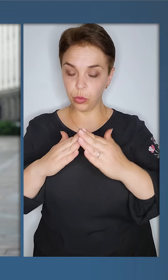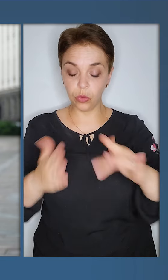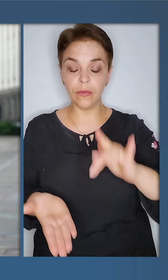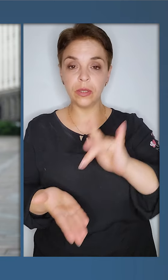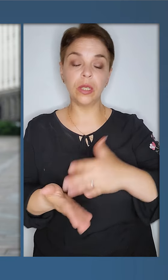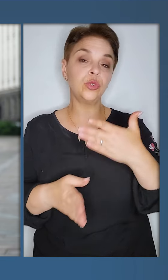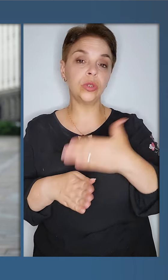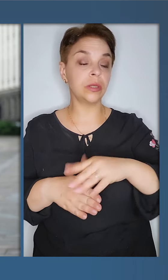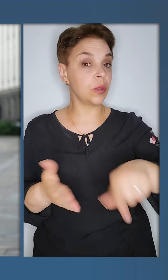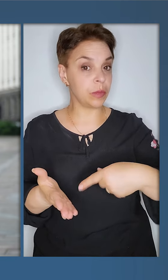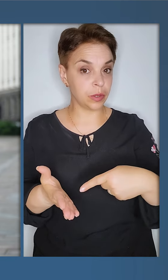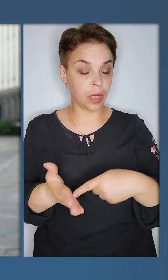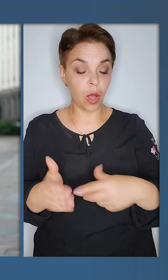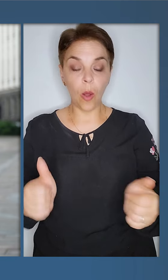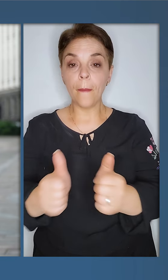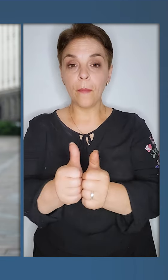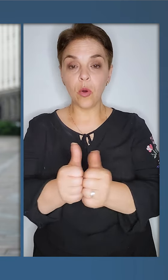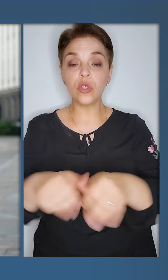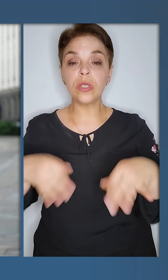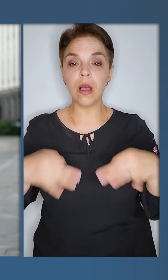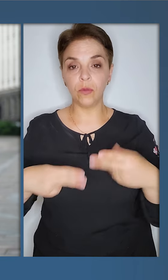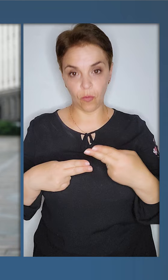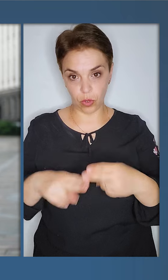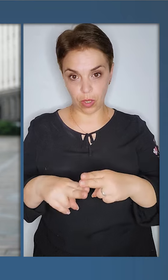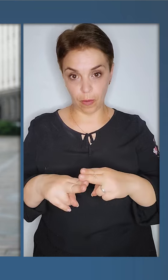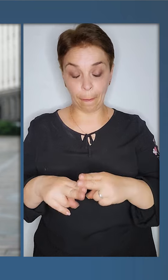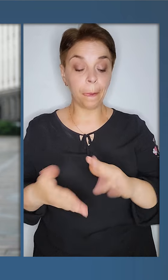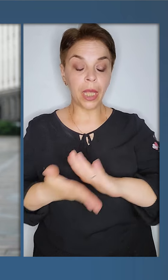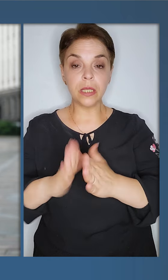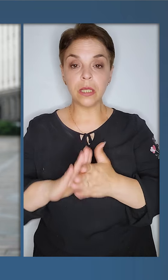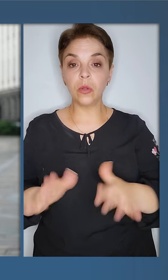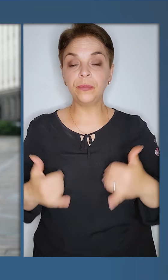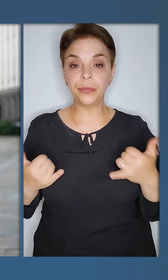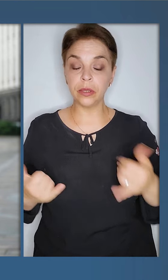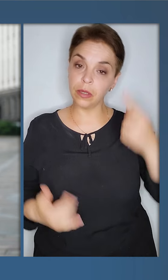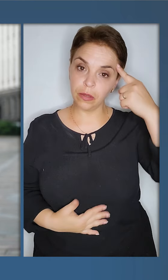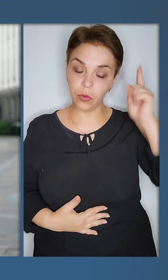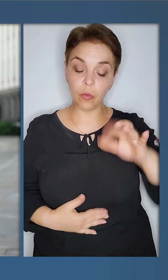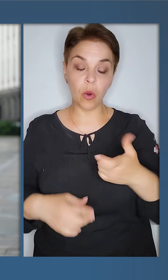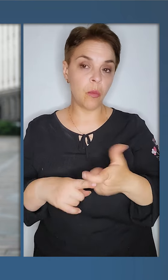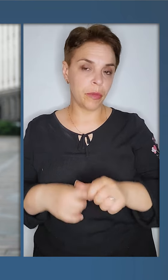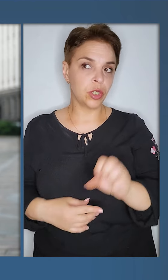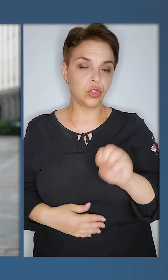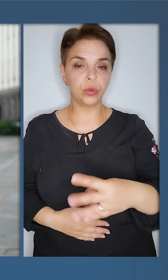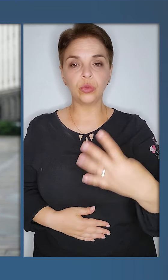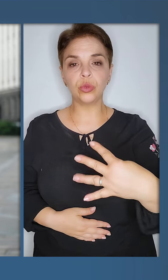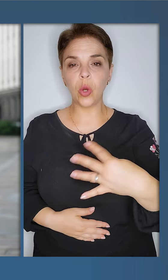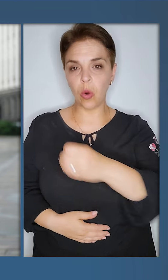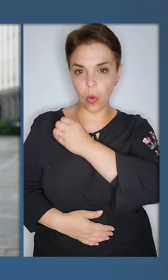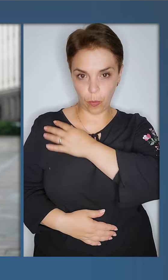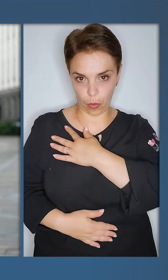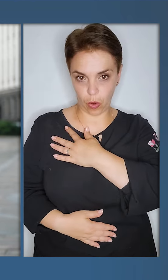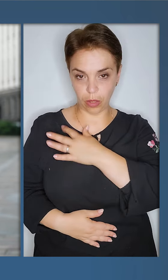будинок у центральній частині міста поруч з автовокзалом. Станом на зараз відомо про більш ніж 40